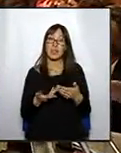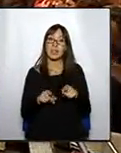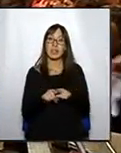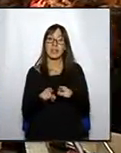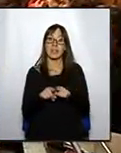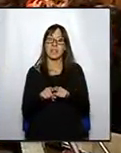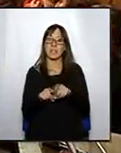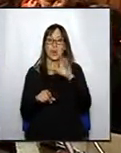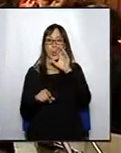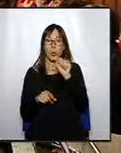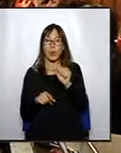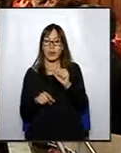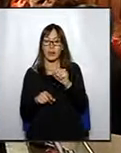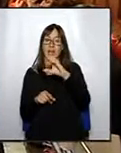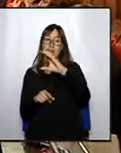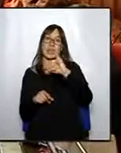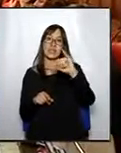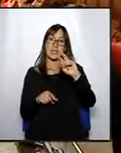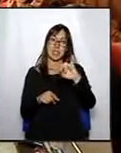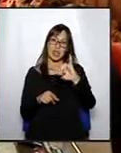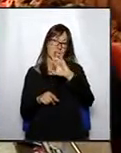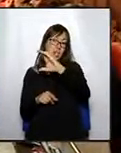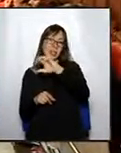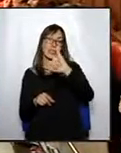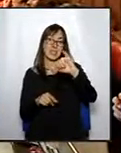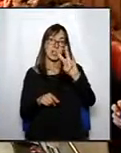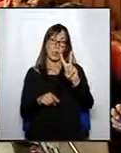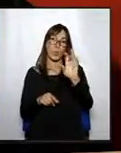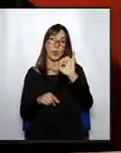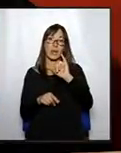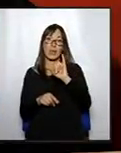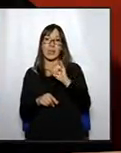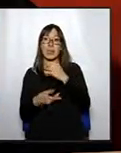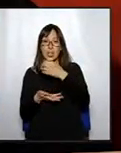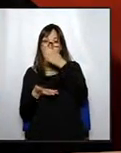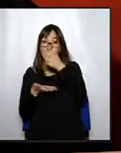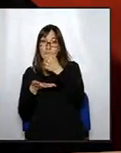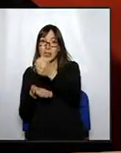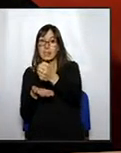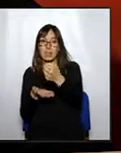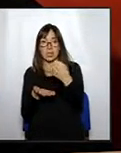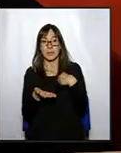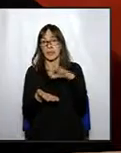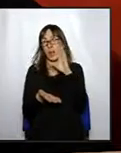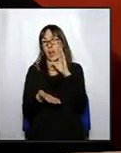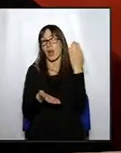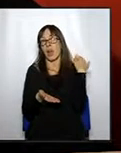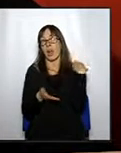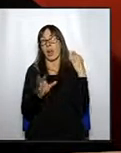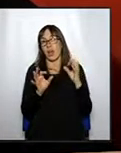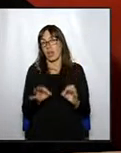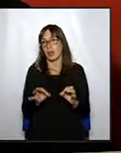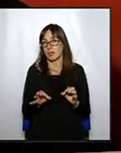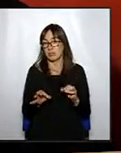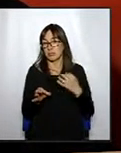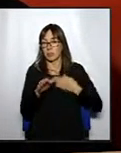l'equip de govern de Convergència Unió i el Partit Socialista no tindran, possiblement, els mateixos suports que havien tingut la legislatura